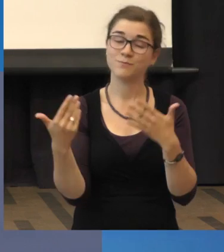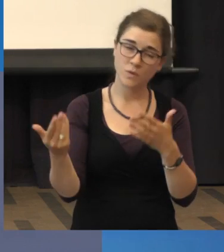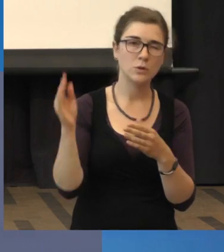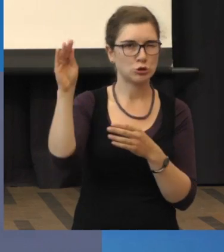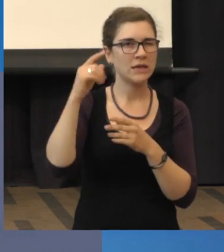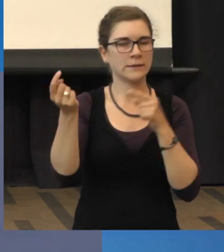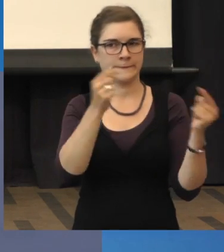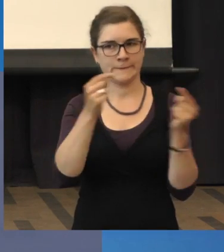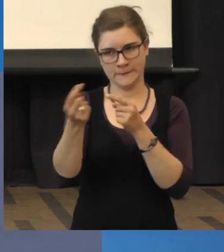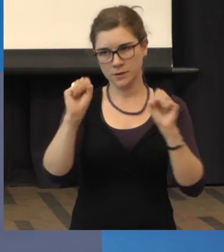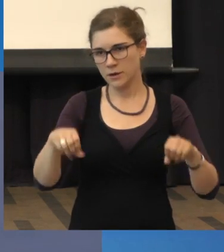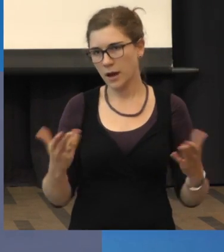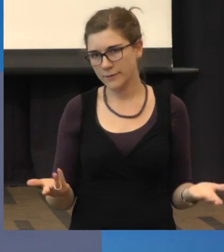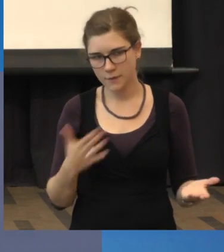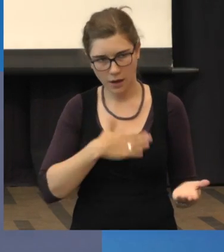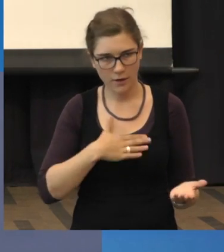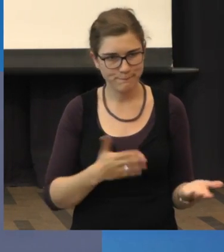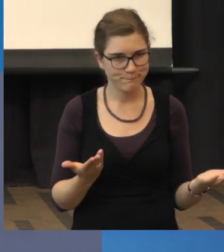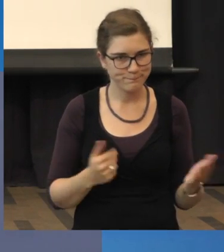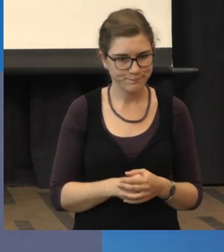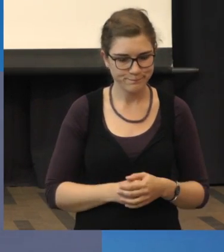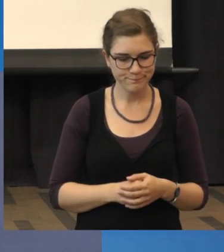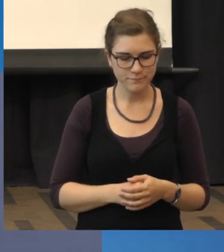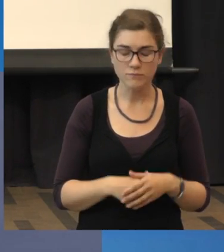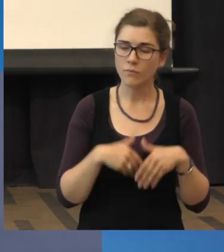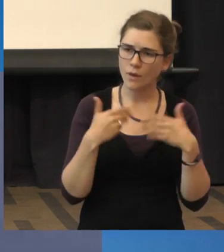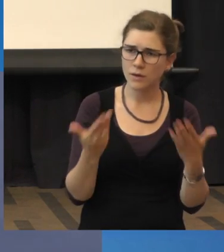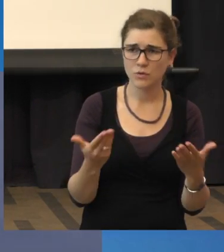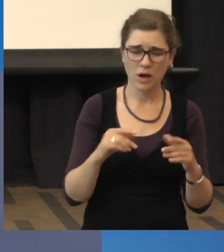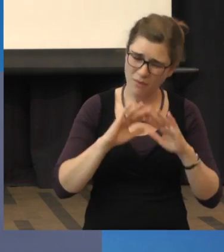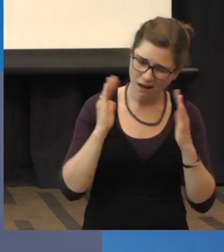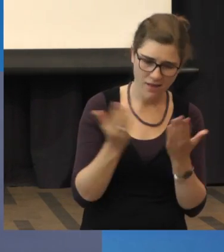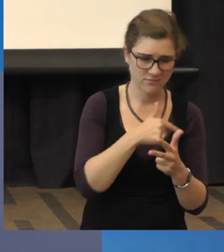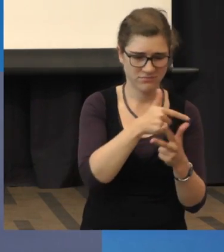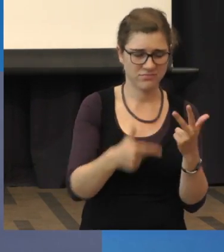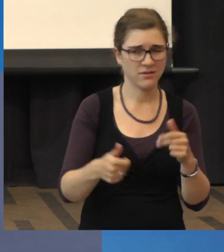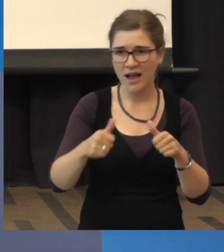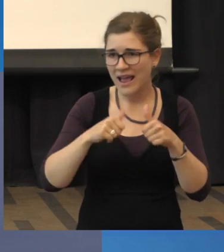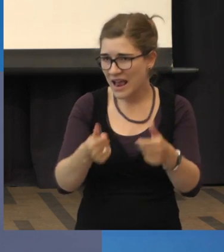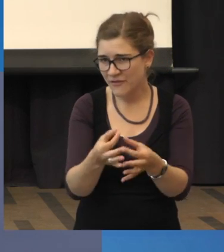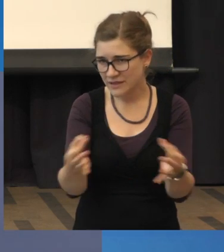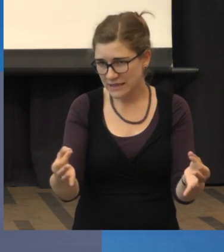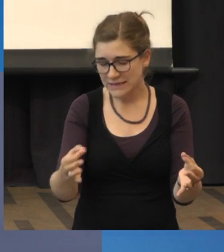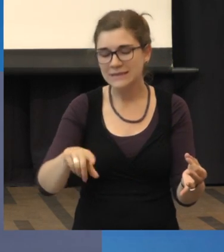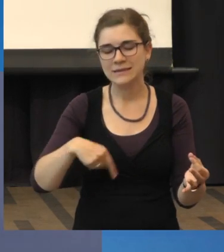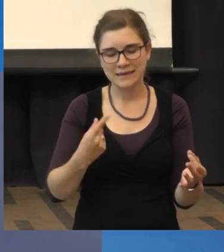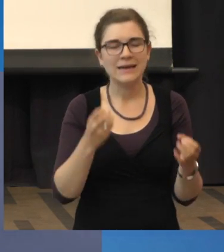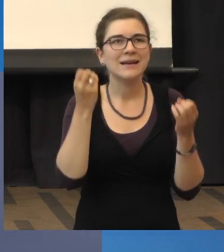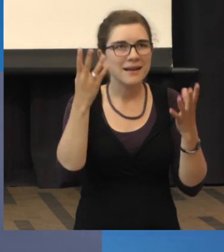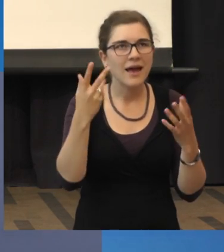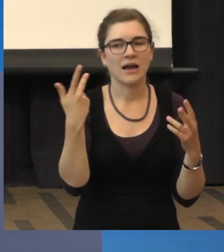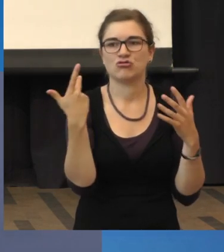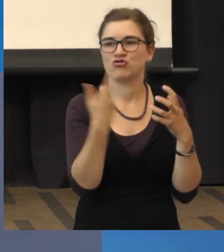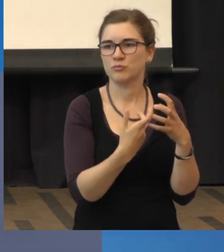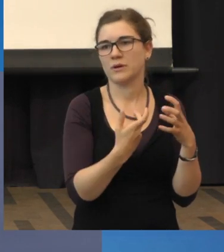nachher dann noch diskutieren. So, und wenn das jetzt alles nichts hilft, auch da muss man sagen, diese Spritzentherapie